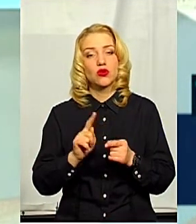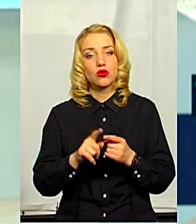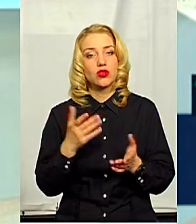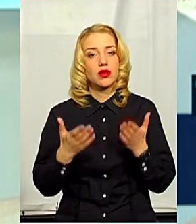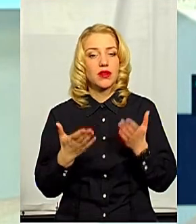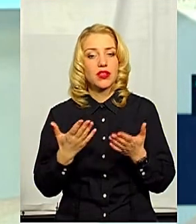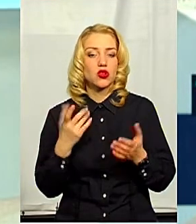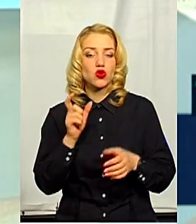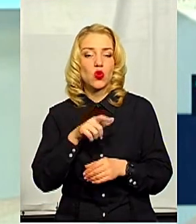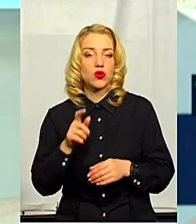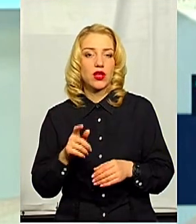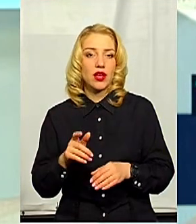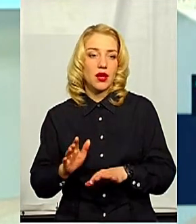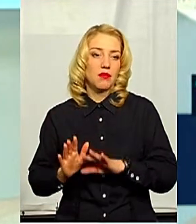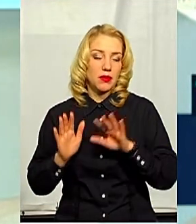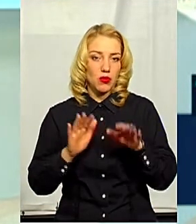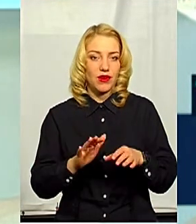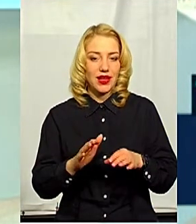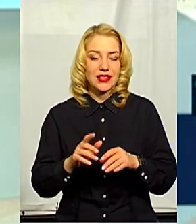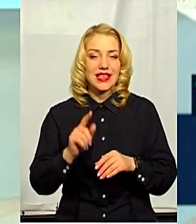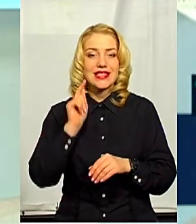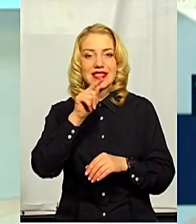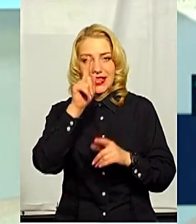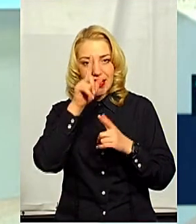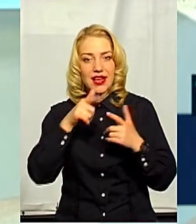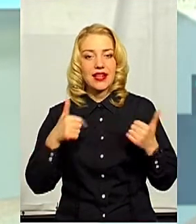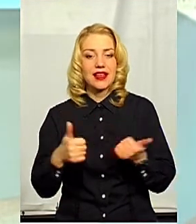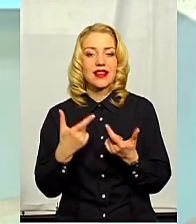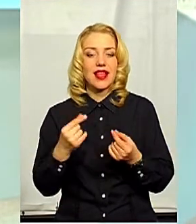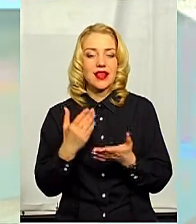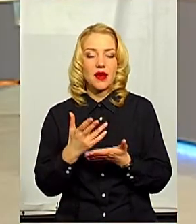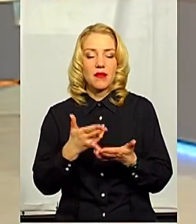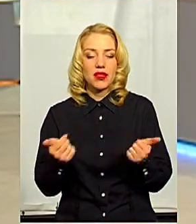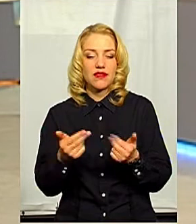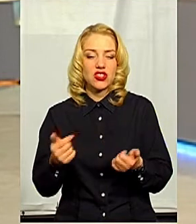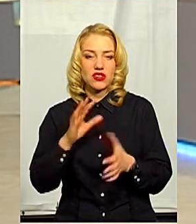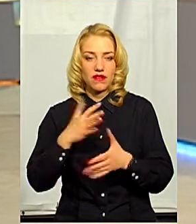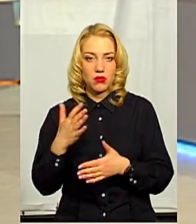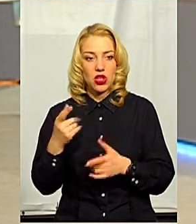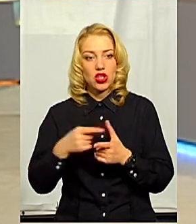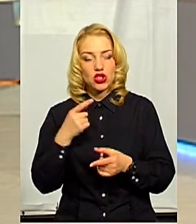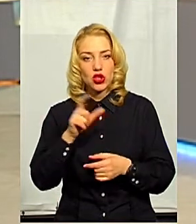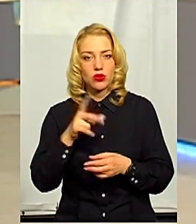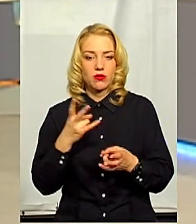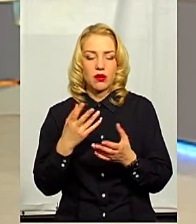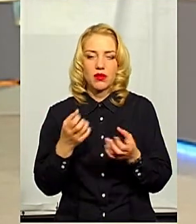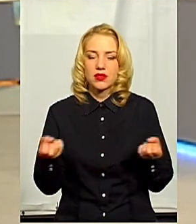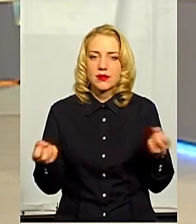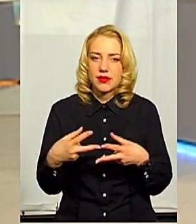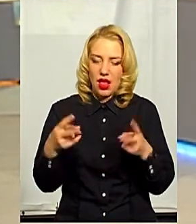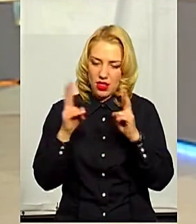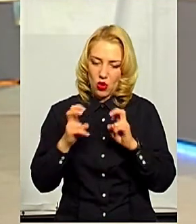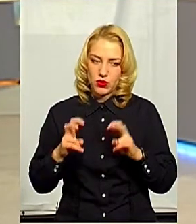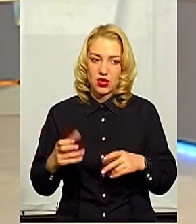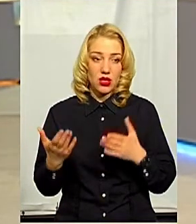прибувають з тих країн, де є підтверджені випадки, чи їм треба проходити якісь обстеження? Чи